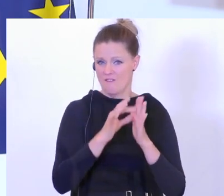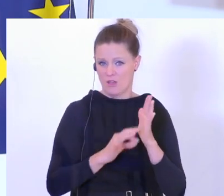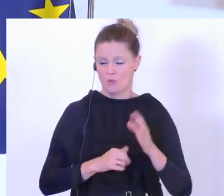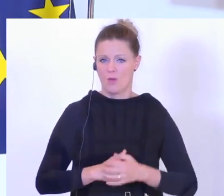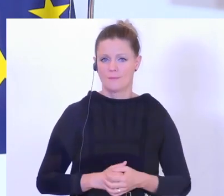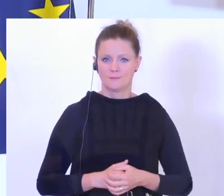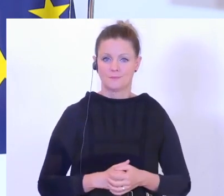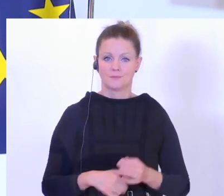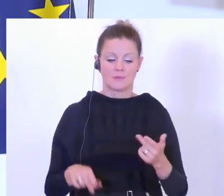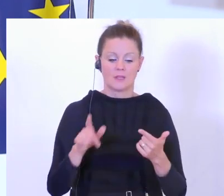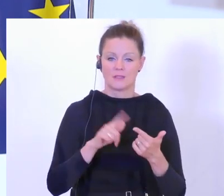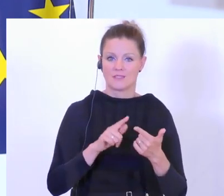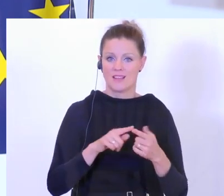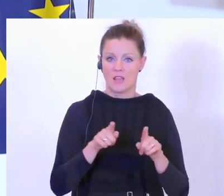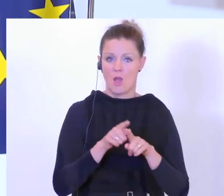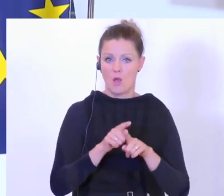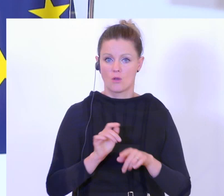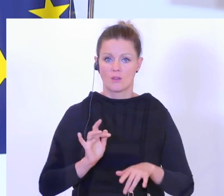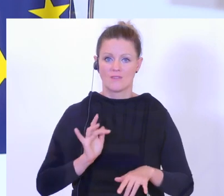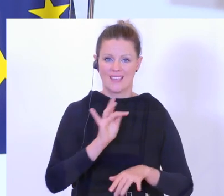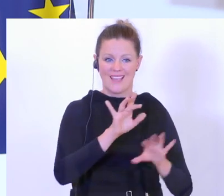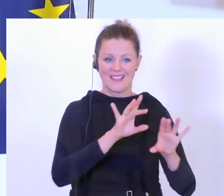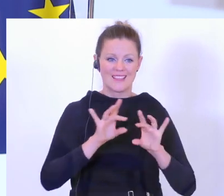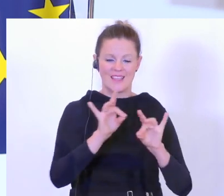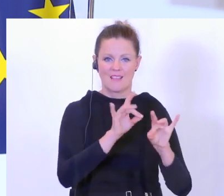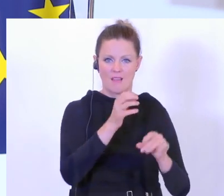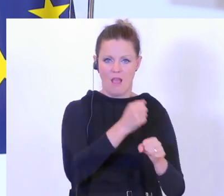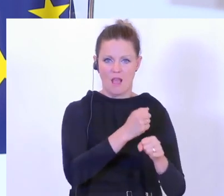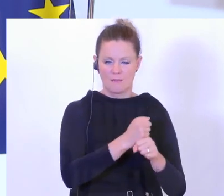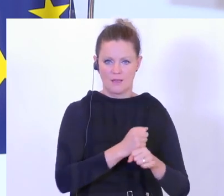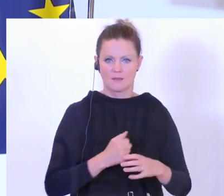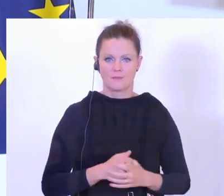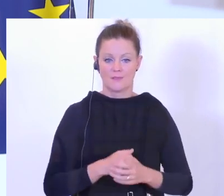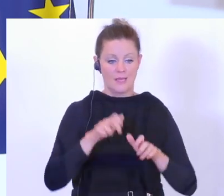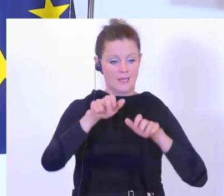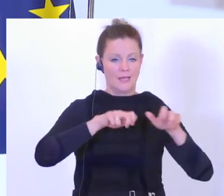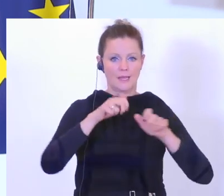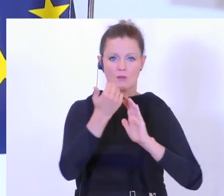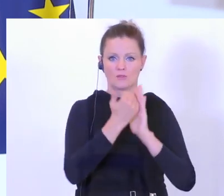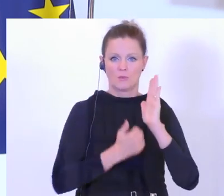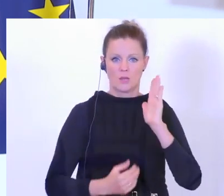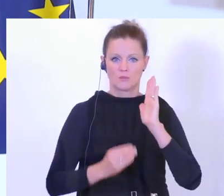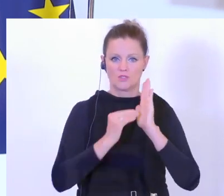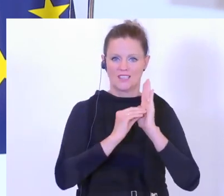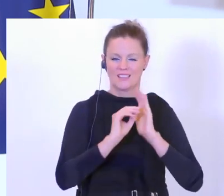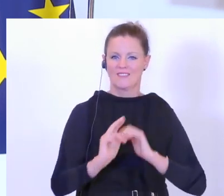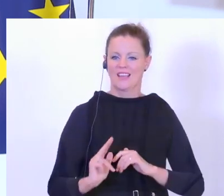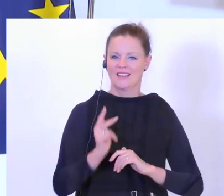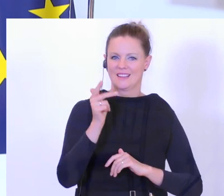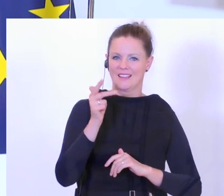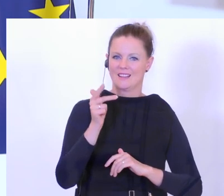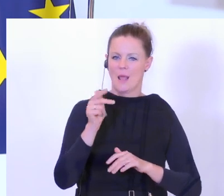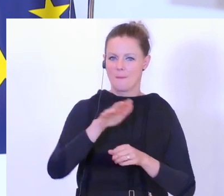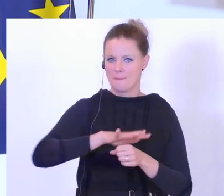Und dann zweite Säule ist die Täterarbeit. Und die steht im Regierungsprogramm als dritte Säule drinnen